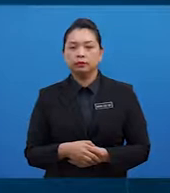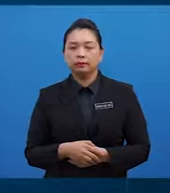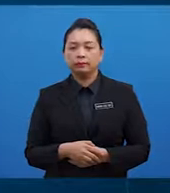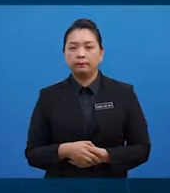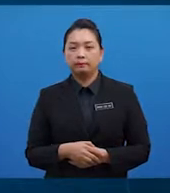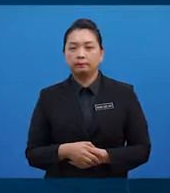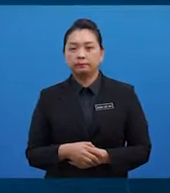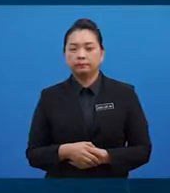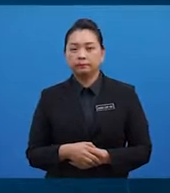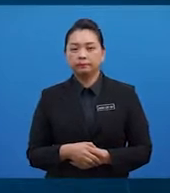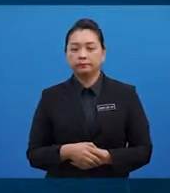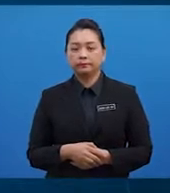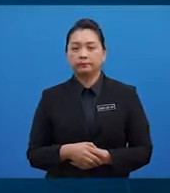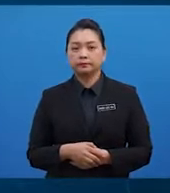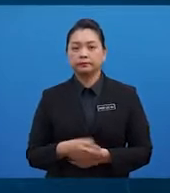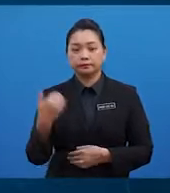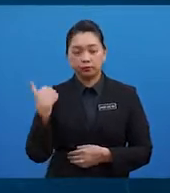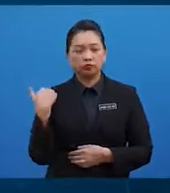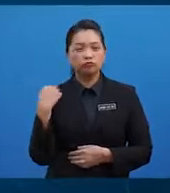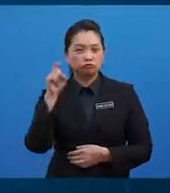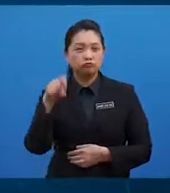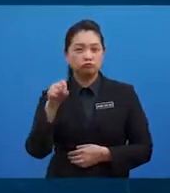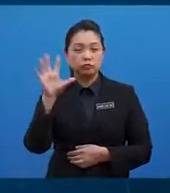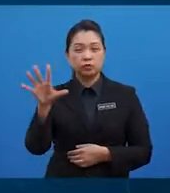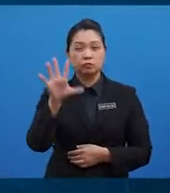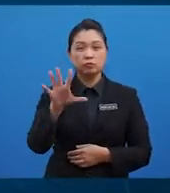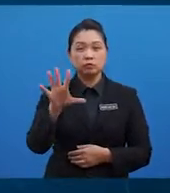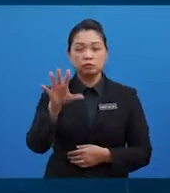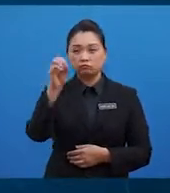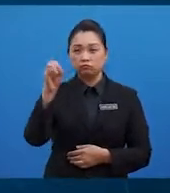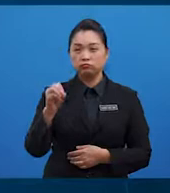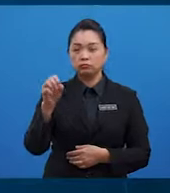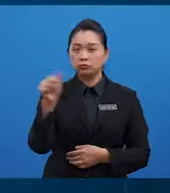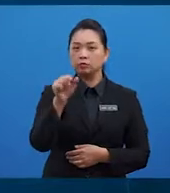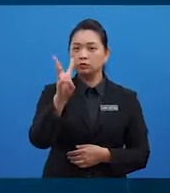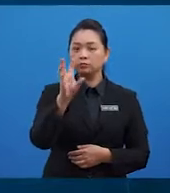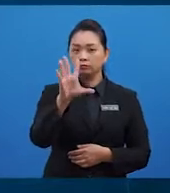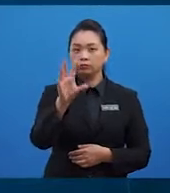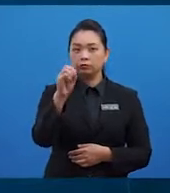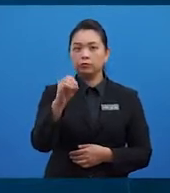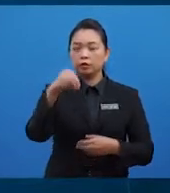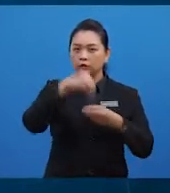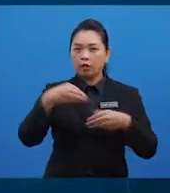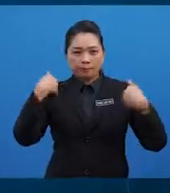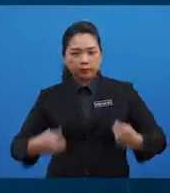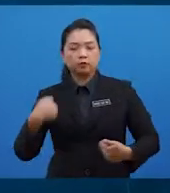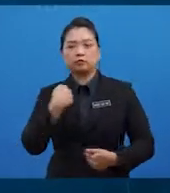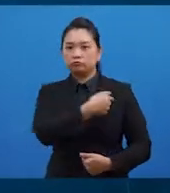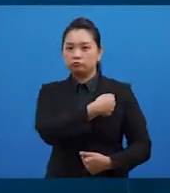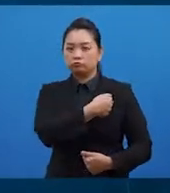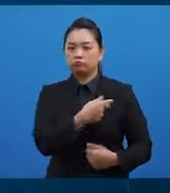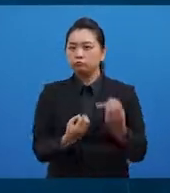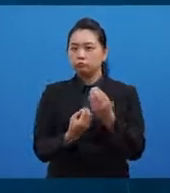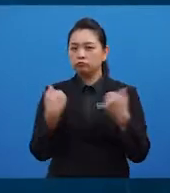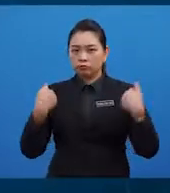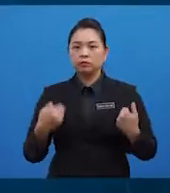% hingga 65% dalam jumlah berat badan. Tubuh akan